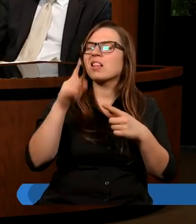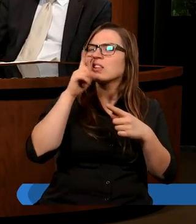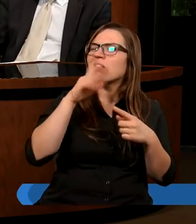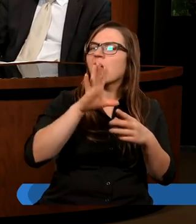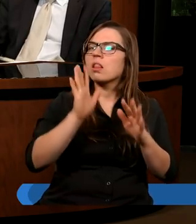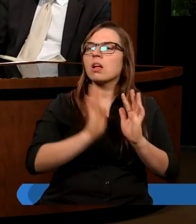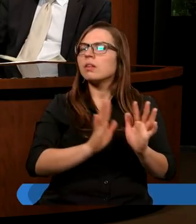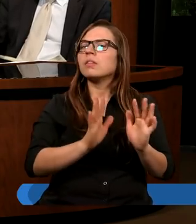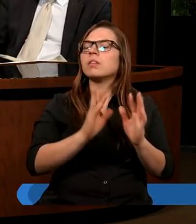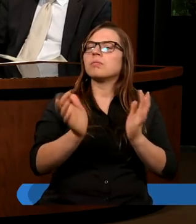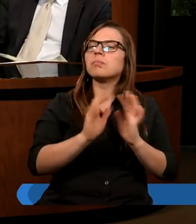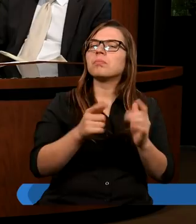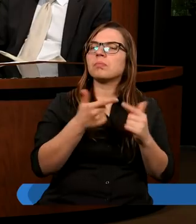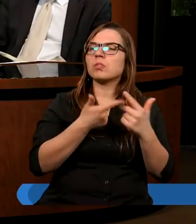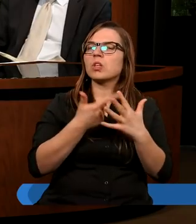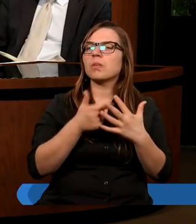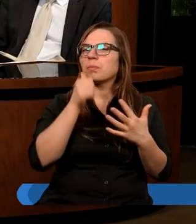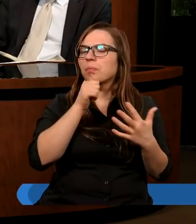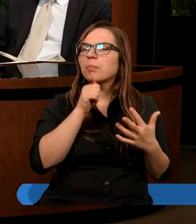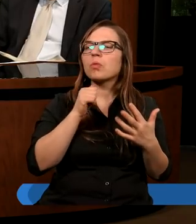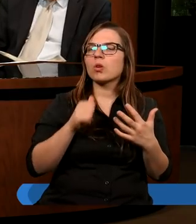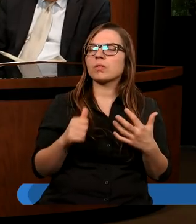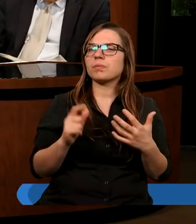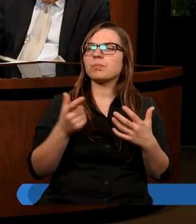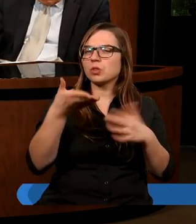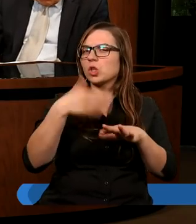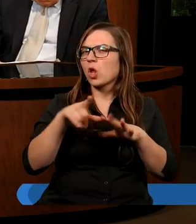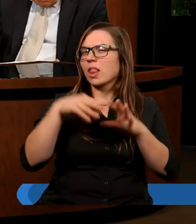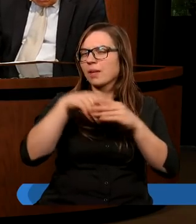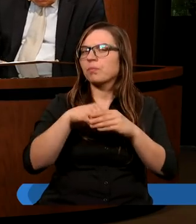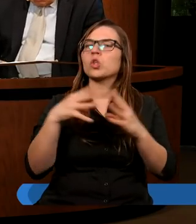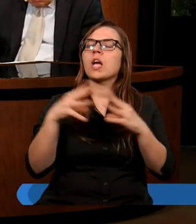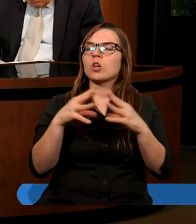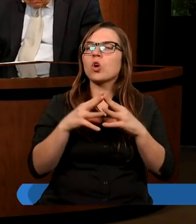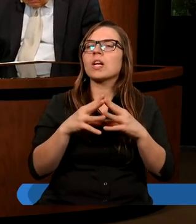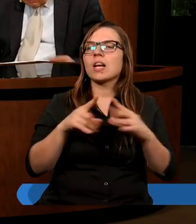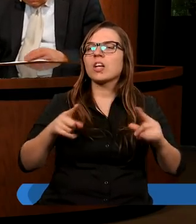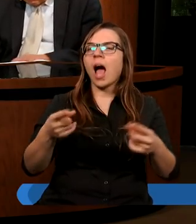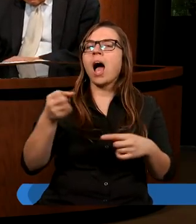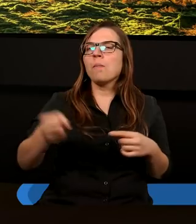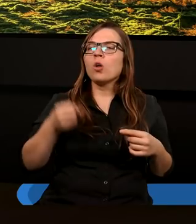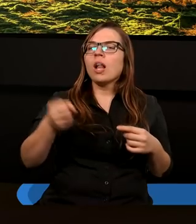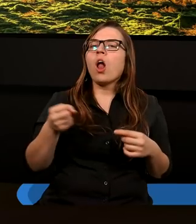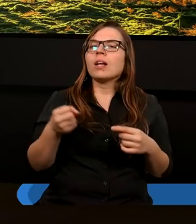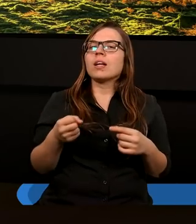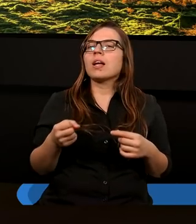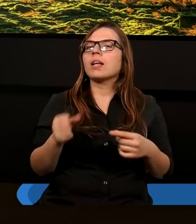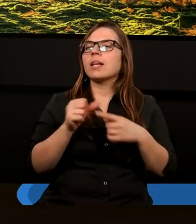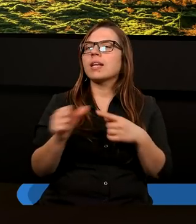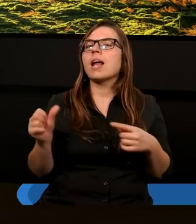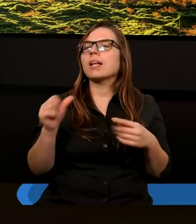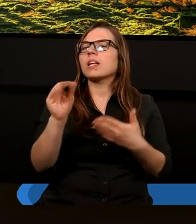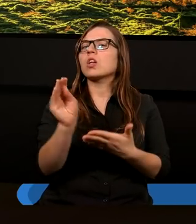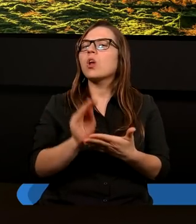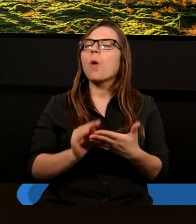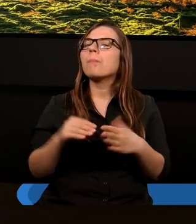zrobił bardzo rzecz niezwykłą. Mamy rozdział dziesiąty w Dziejach Apostolskich. I jest tutaj